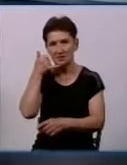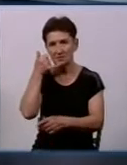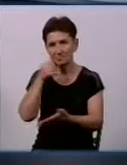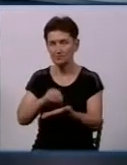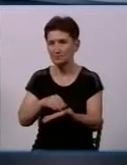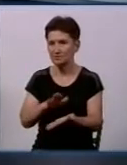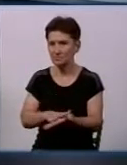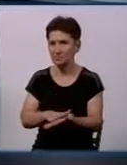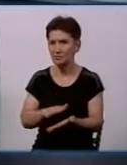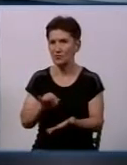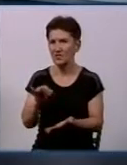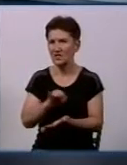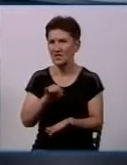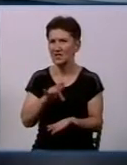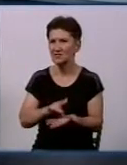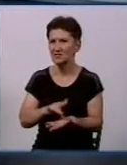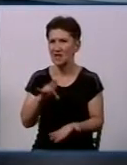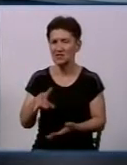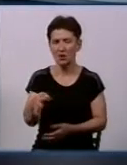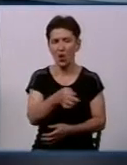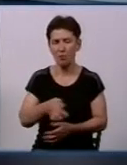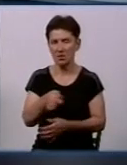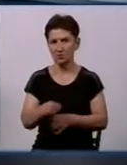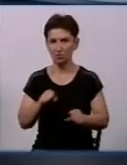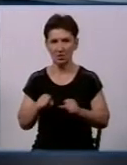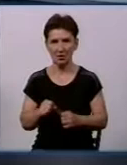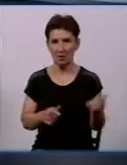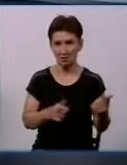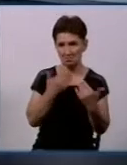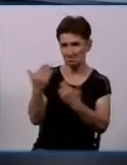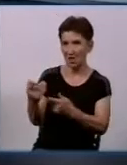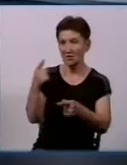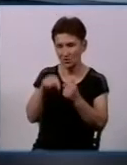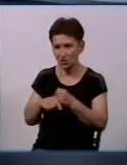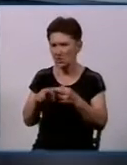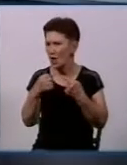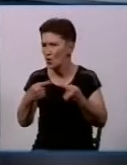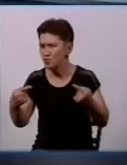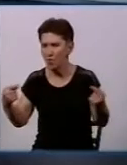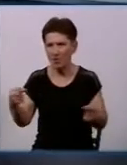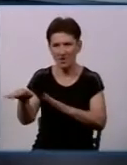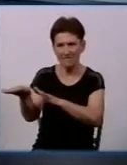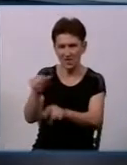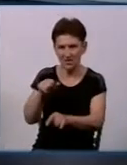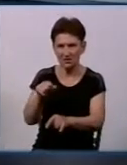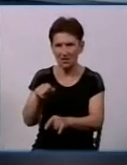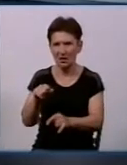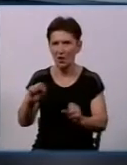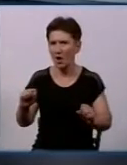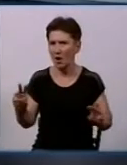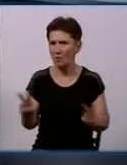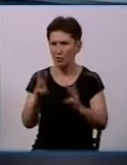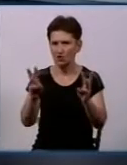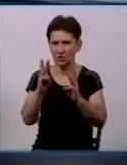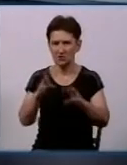оперативно-координаційному центрі обласного управління. Тобто, я так розумію, при кожному виклику пожежний розрахунок,